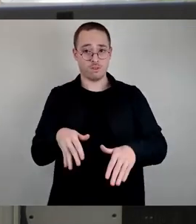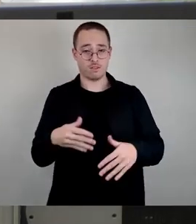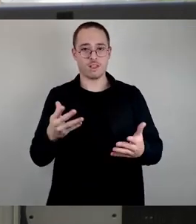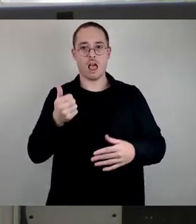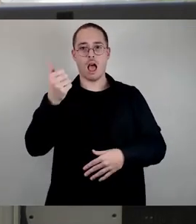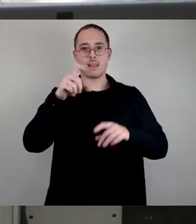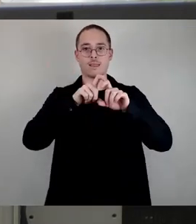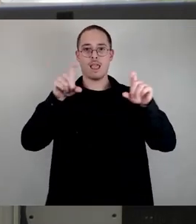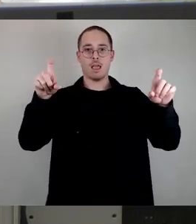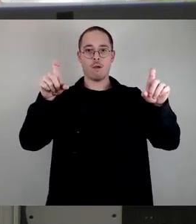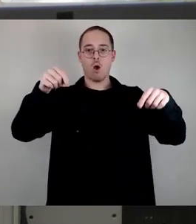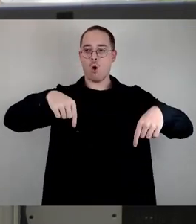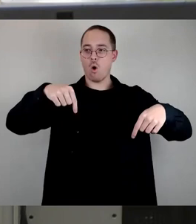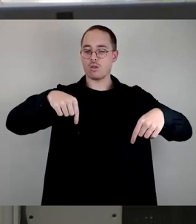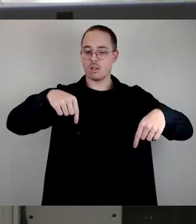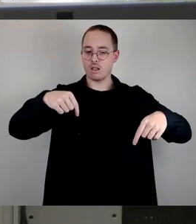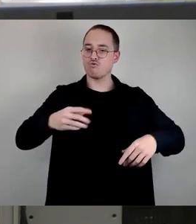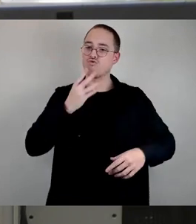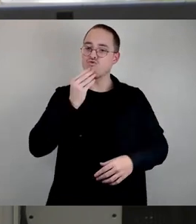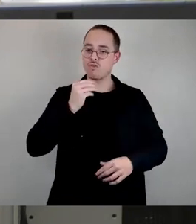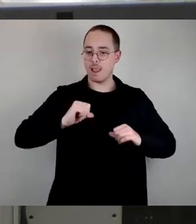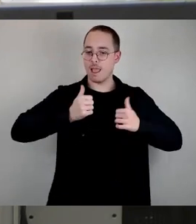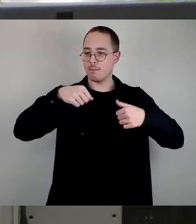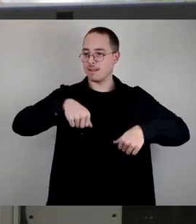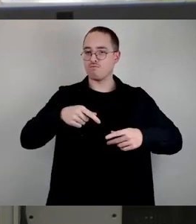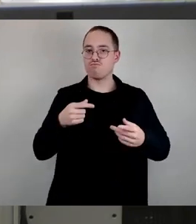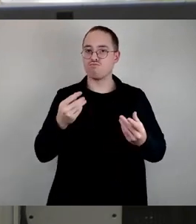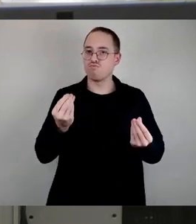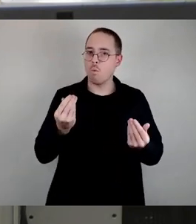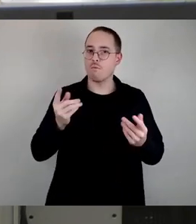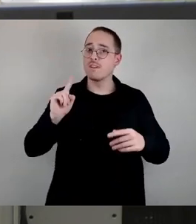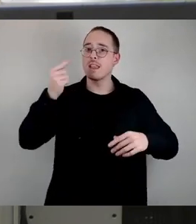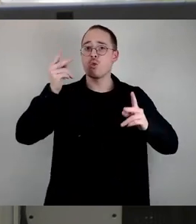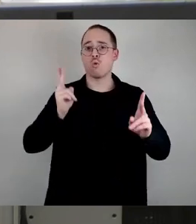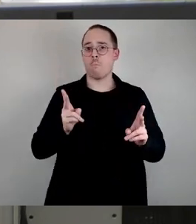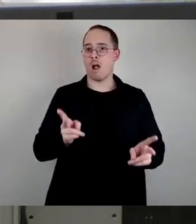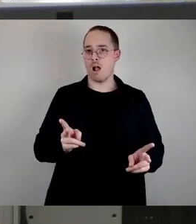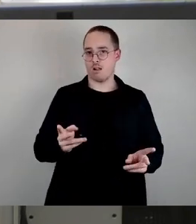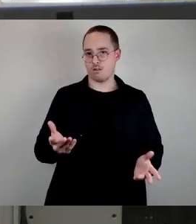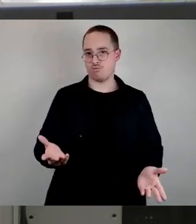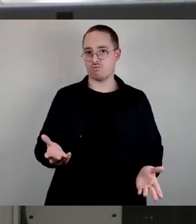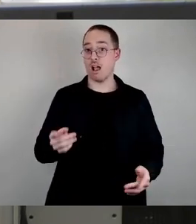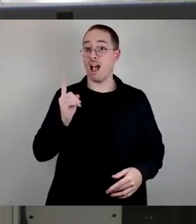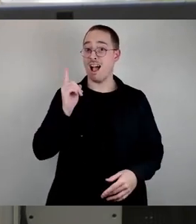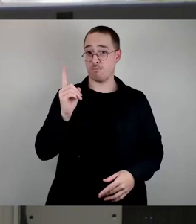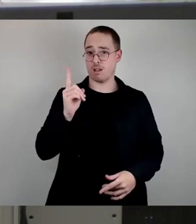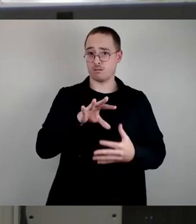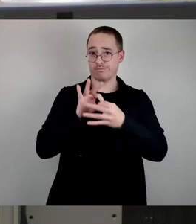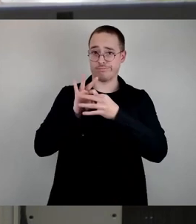jüdisches Leben hier wieder ist, aber dass zum jüdischen Leben für die jüdischen